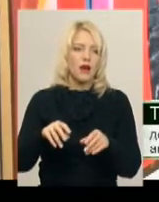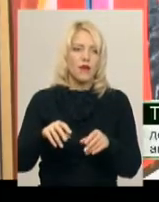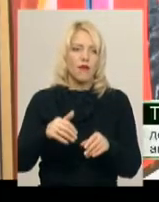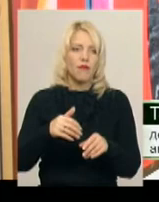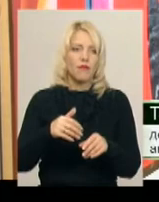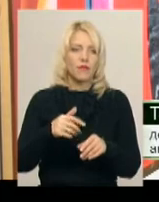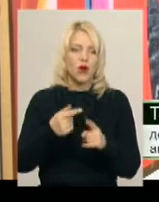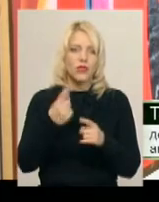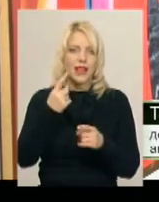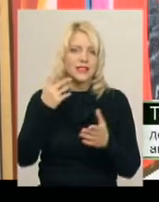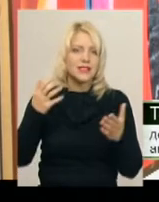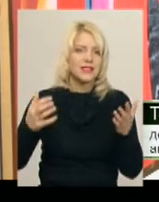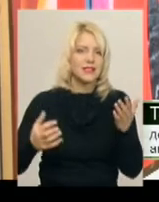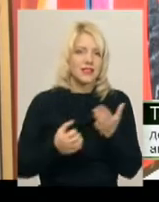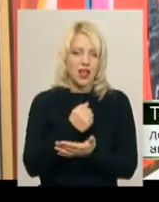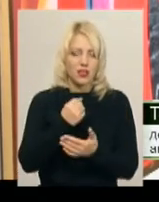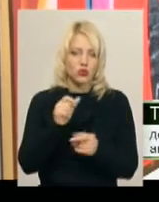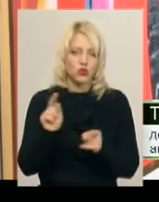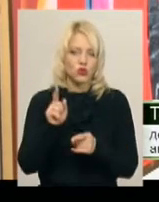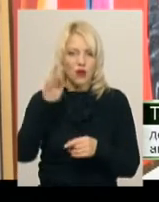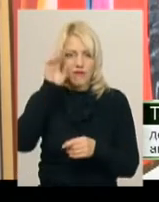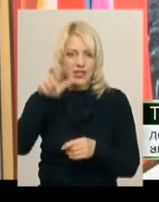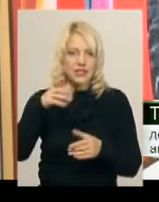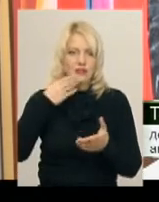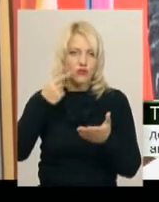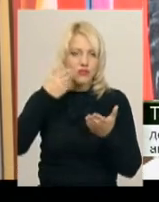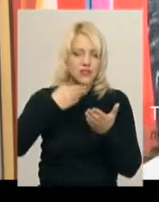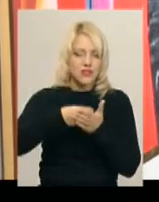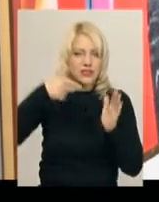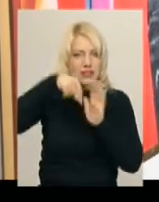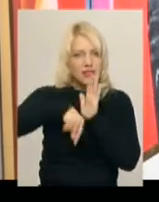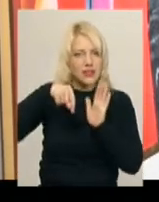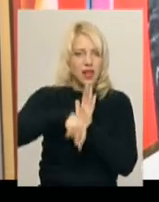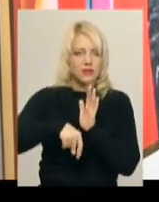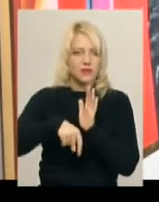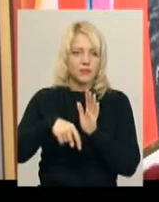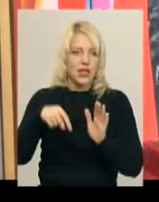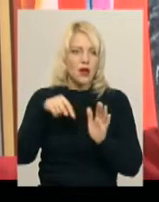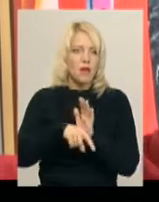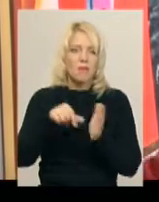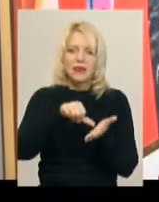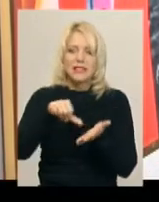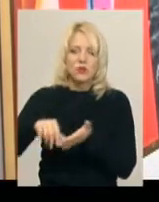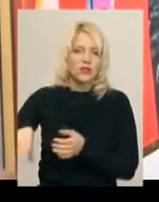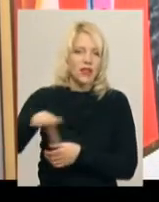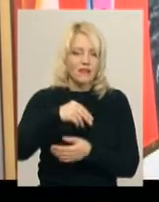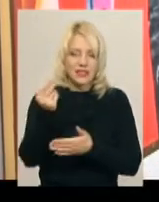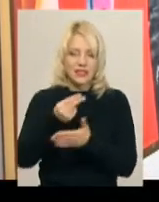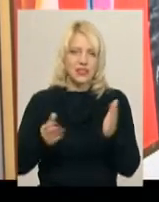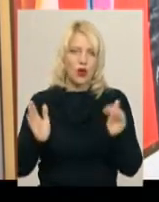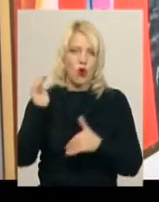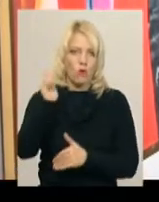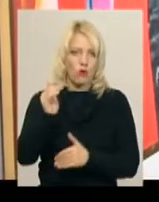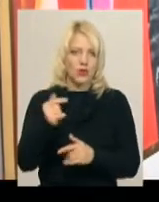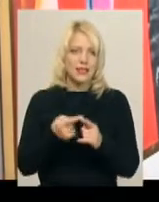художника, що він знайшов свій знак. Знак, який присутній на всіх роботах. Це як би